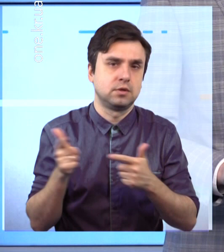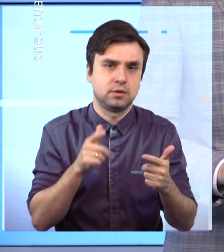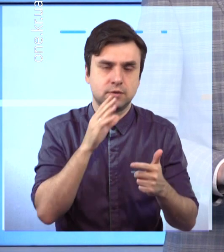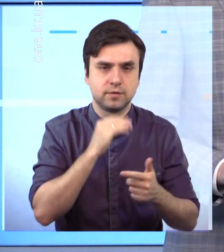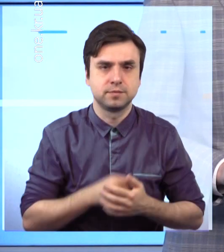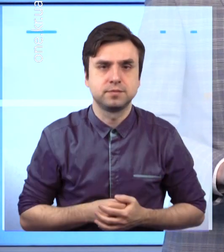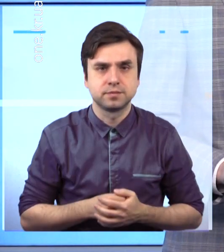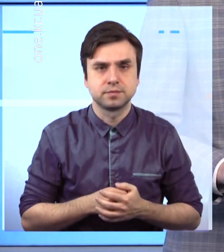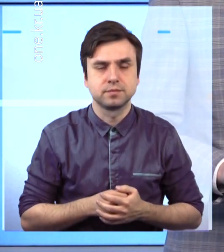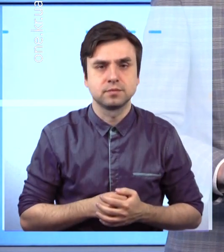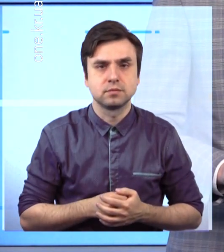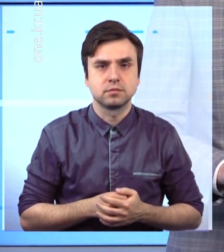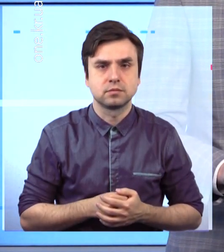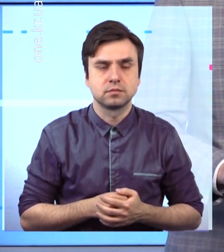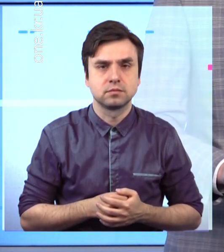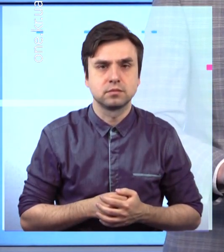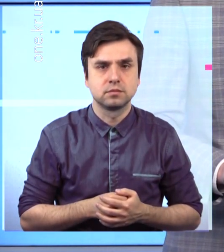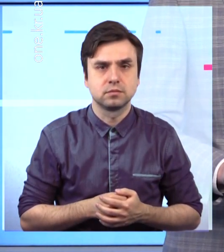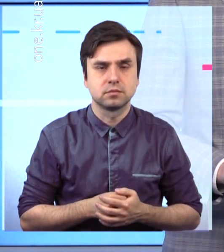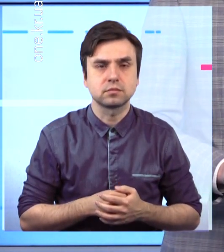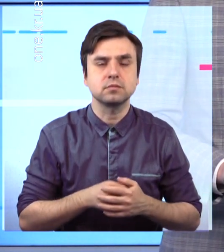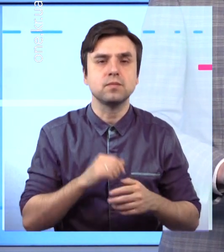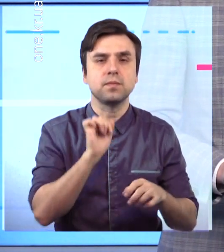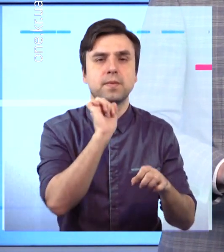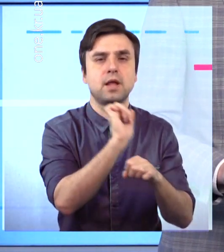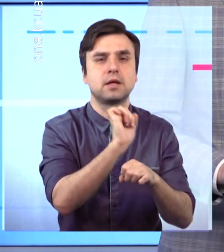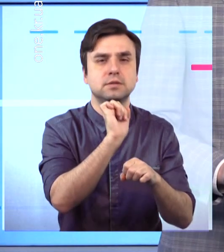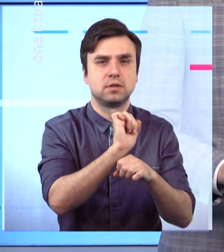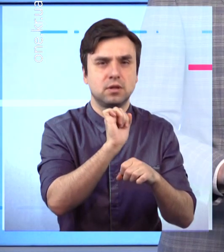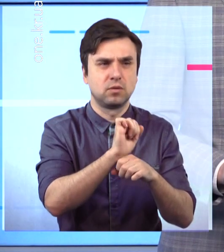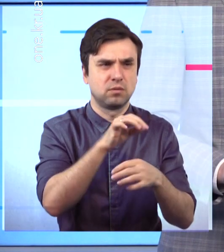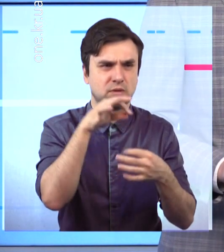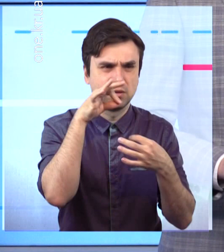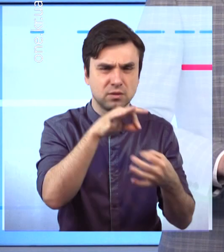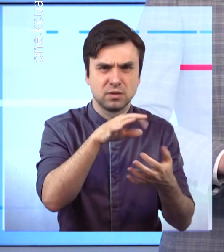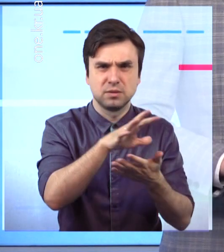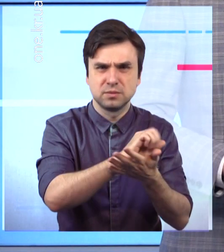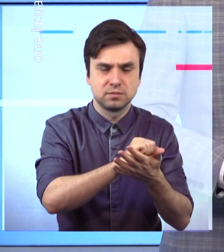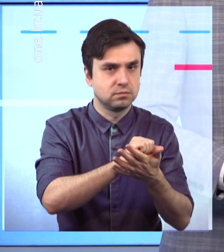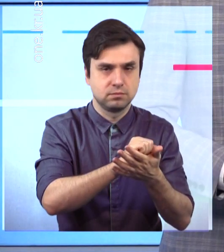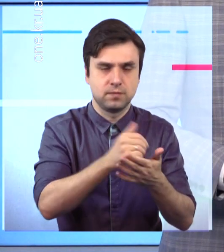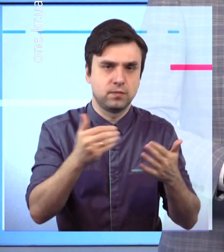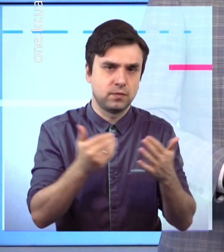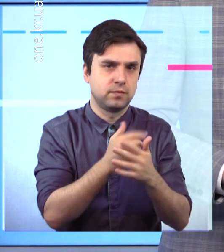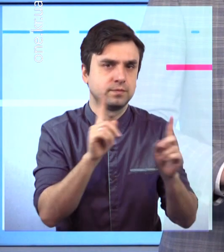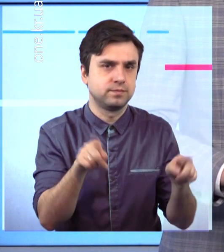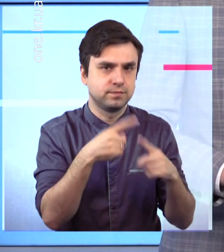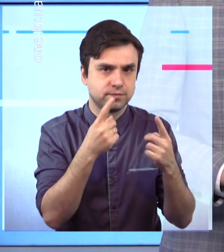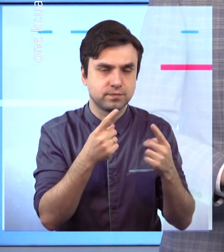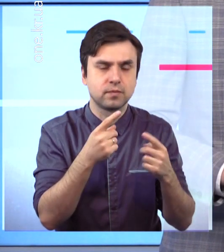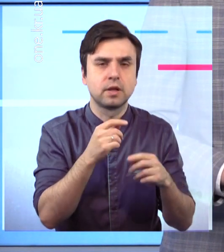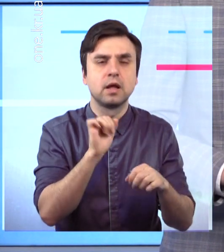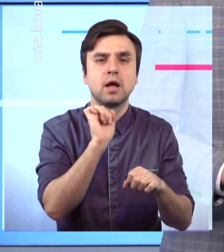Замість занедбаної – оновлена зупинка із мотивами логотипа міста. Зупинка громадського транспорту Державний цирк, що на